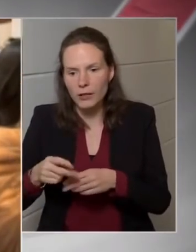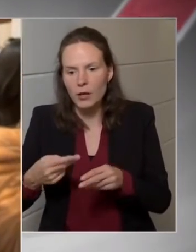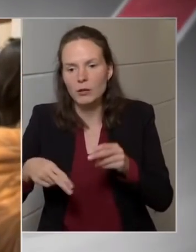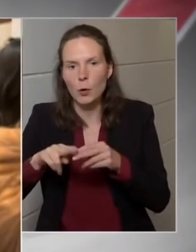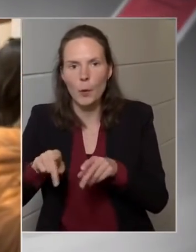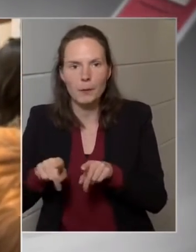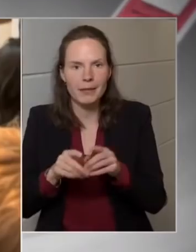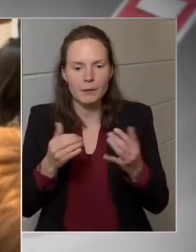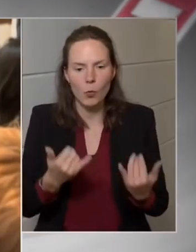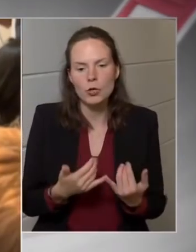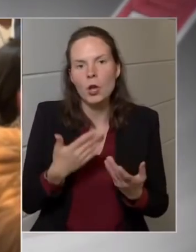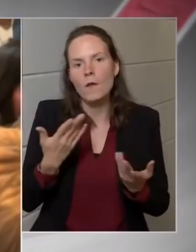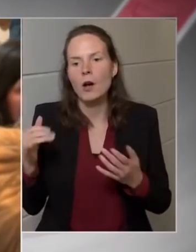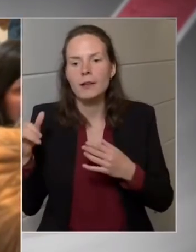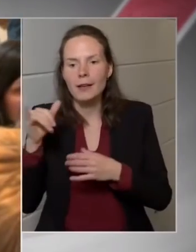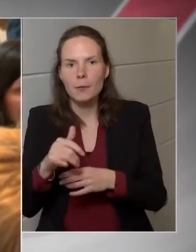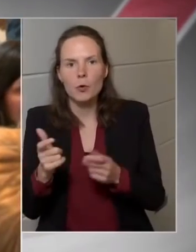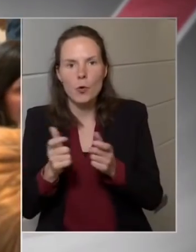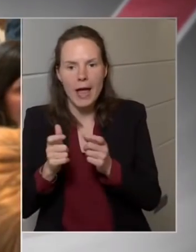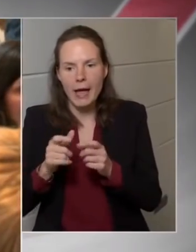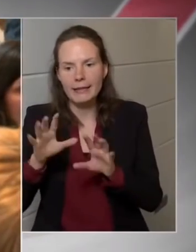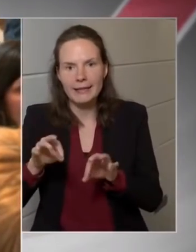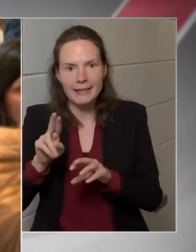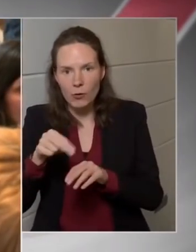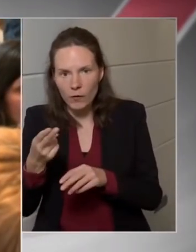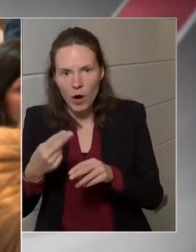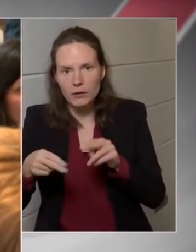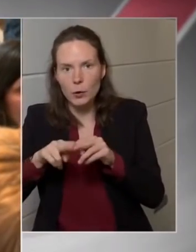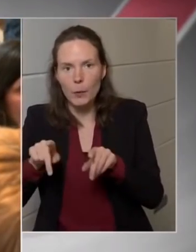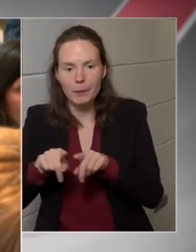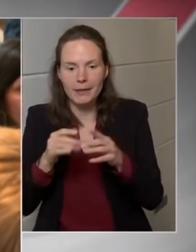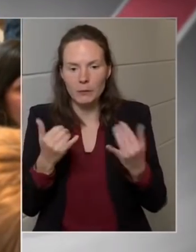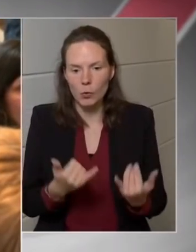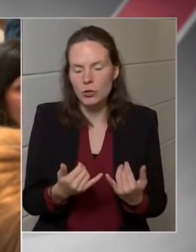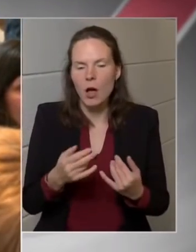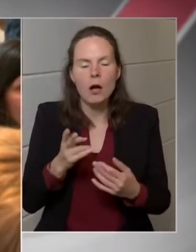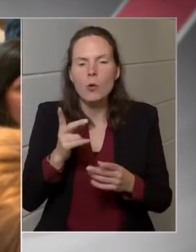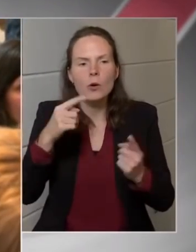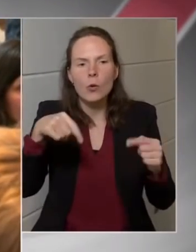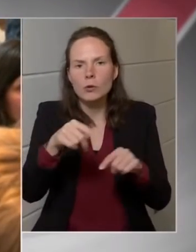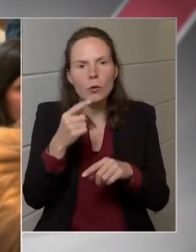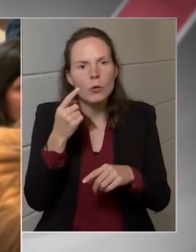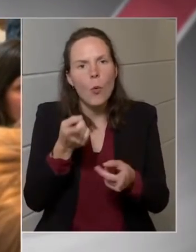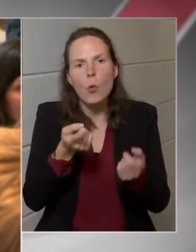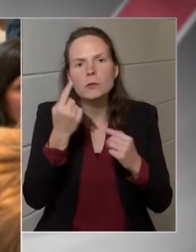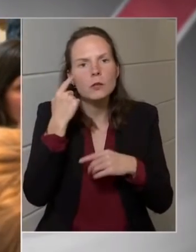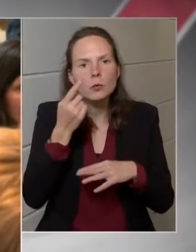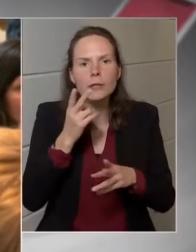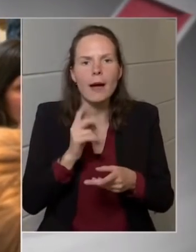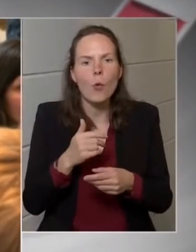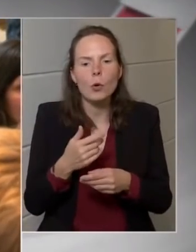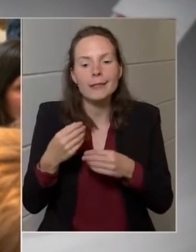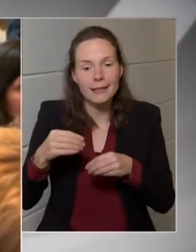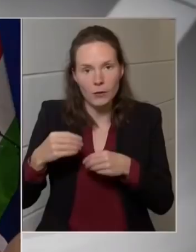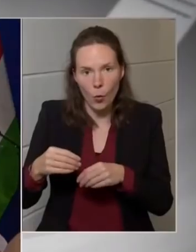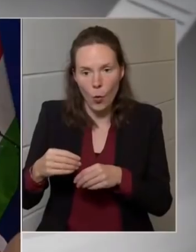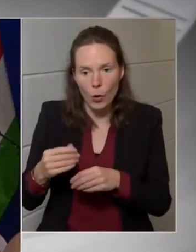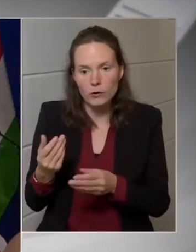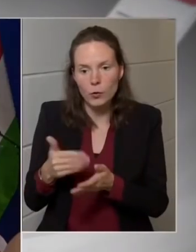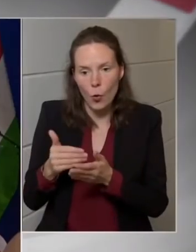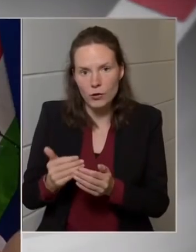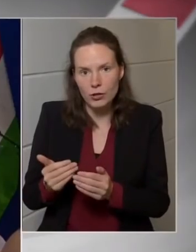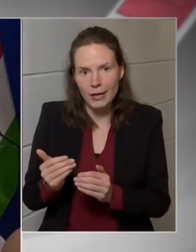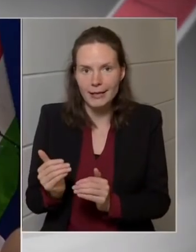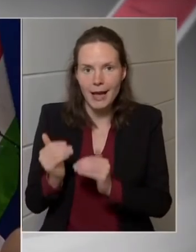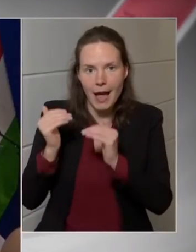10 euróval több lesz, mint most, akkor önök honnan fogják tudni azt, hogy ez most nem egy indokolt költségemelés, vagy egy indokolatlan teher